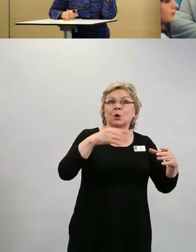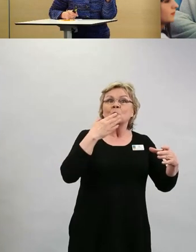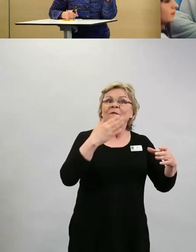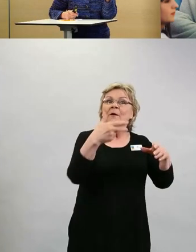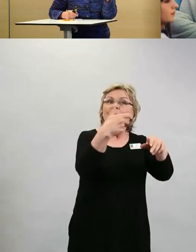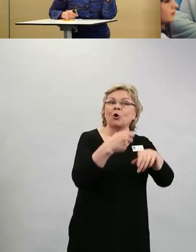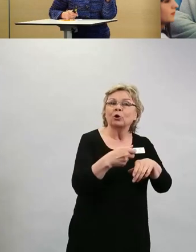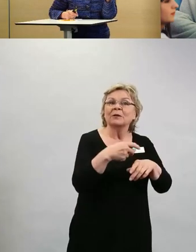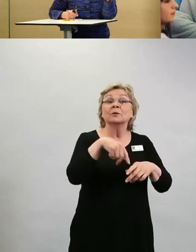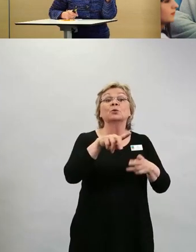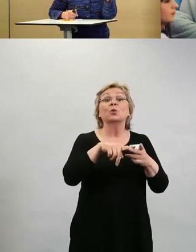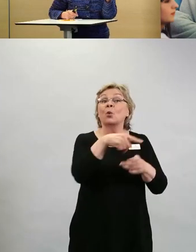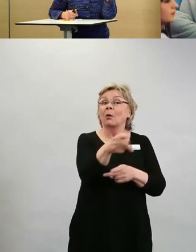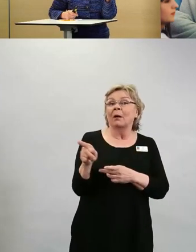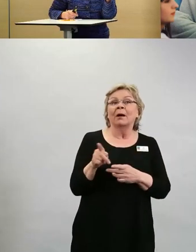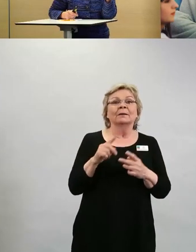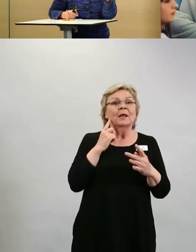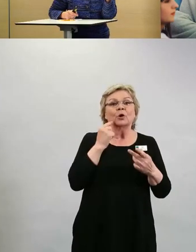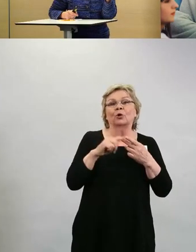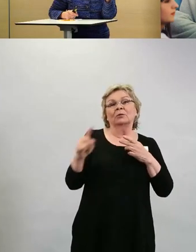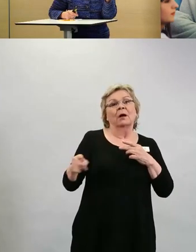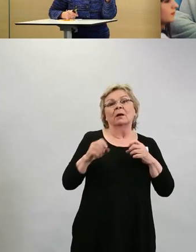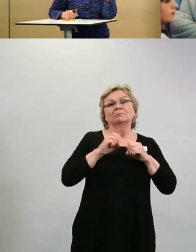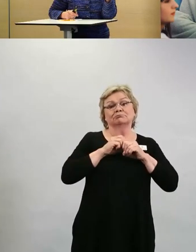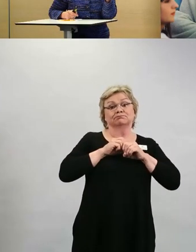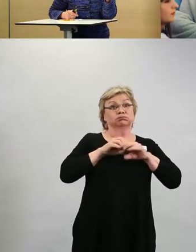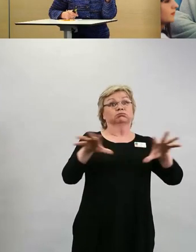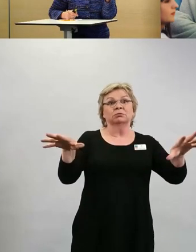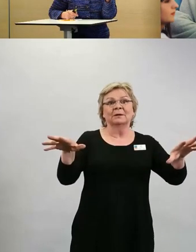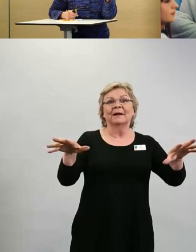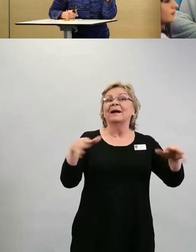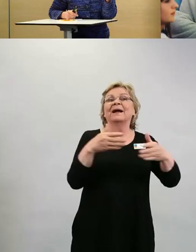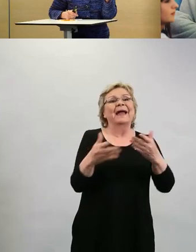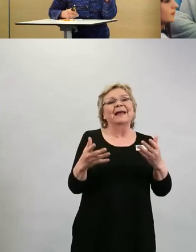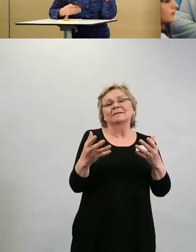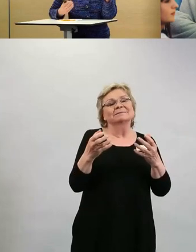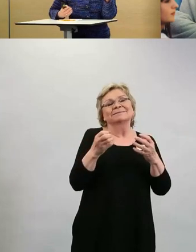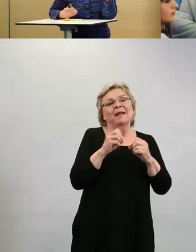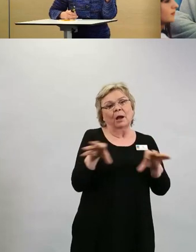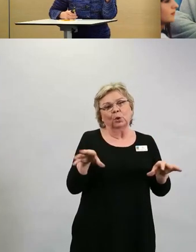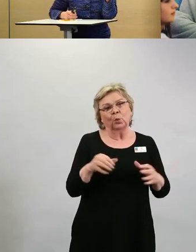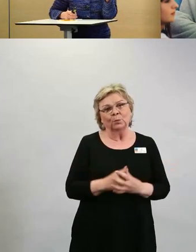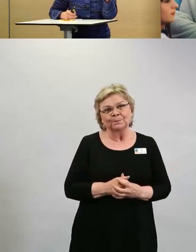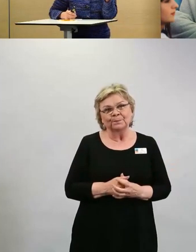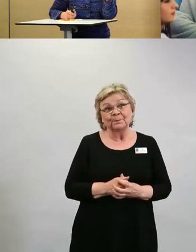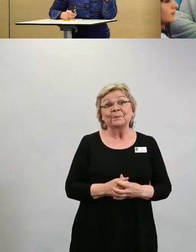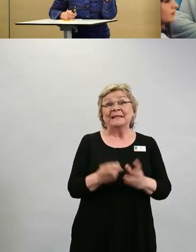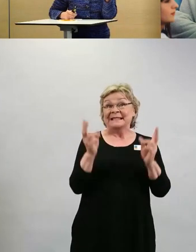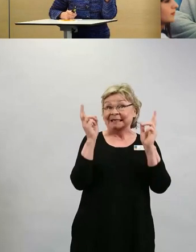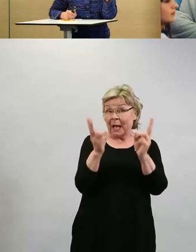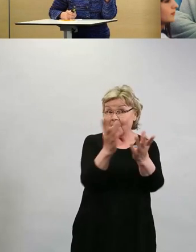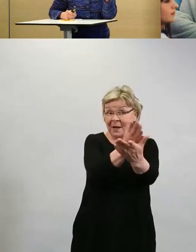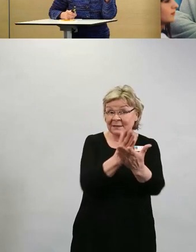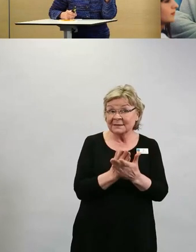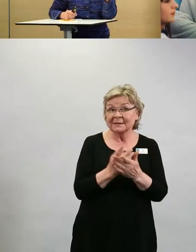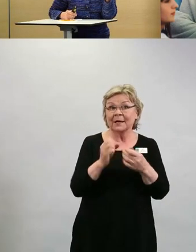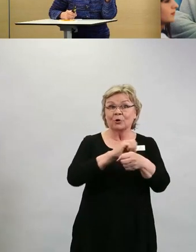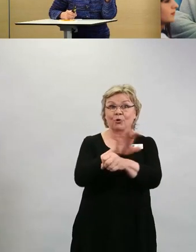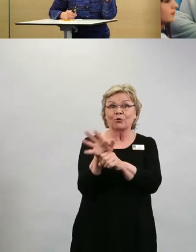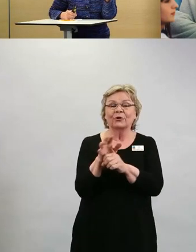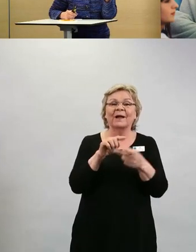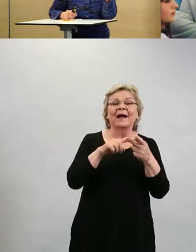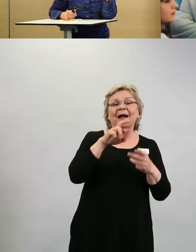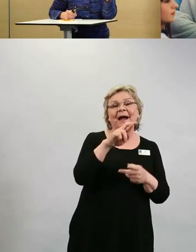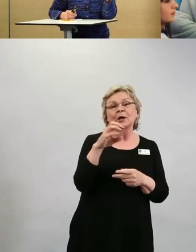niin siellä epidemia ei saa enää jalansijaa. Ja tämä sama pätee tietysti koronalle. Sen R0